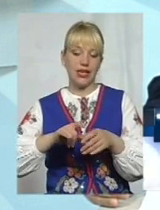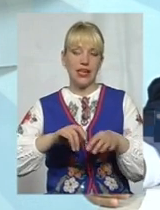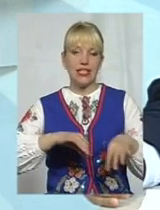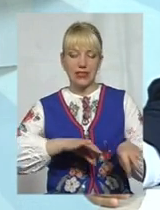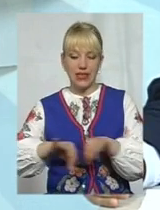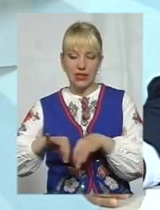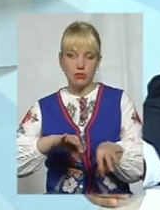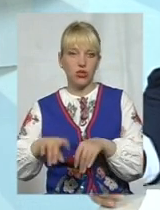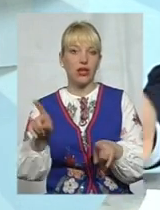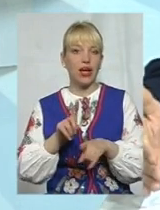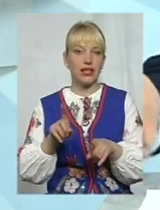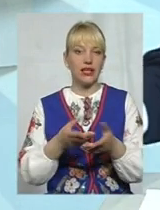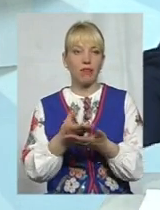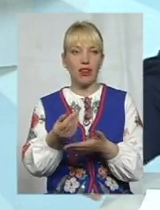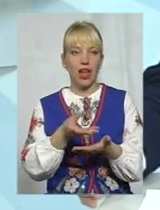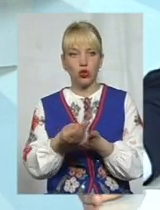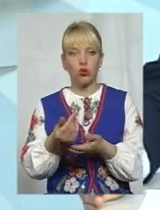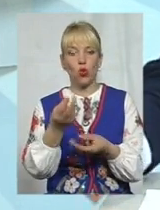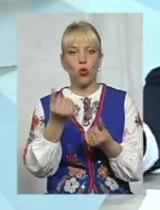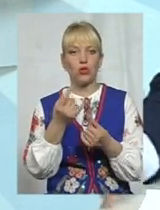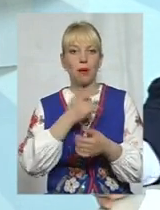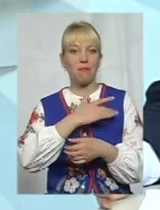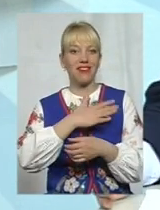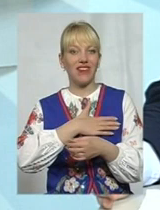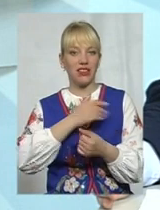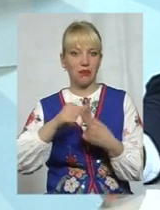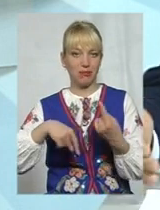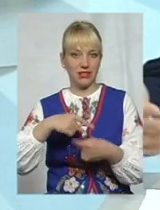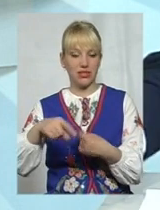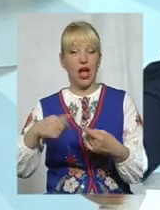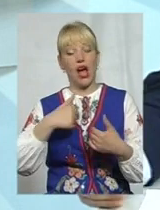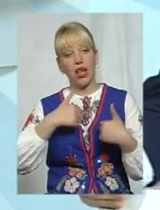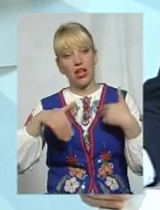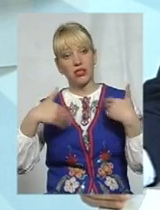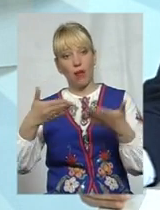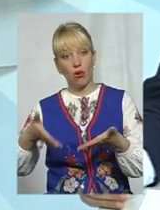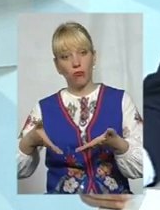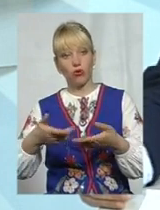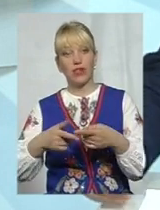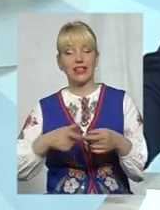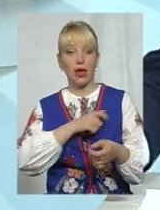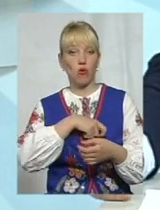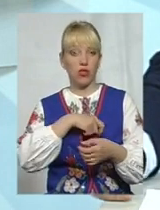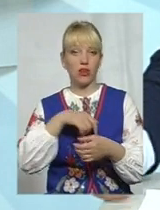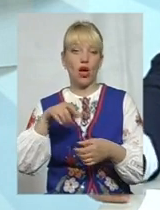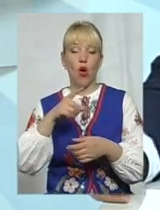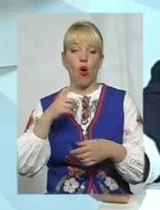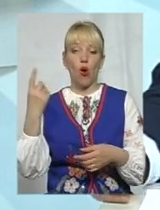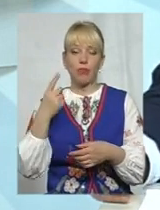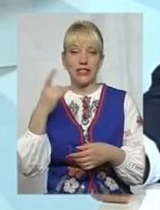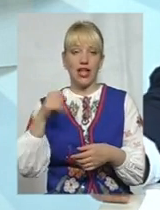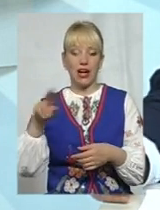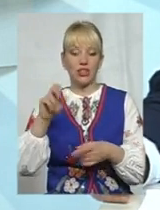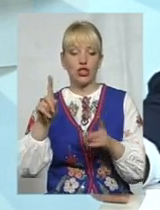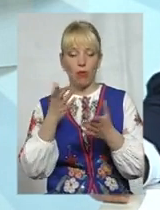які сплачують кошти приватним структурам, бізнесу. Я запропонував депутатам обласної ради, що ми можемо розглянути питання